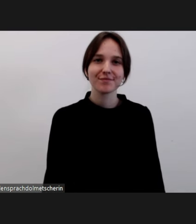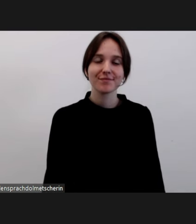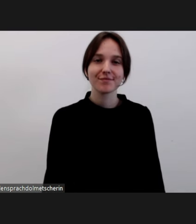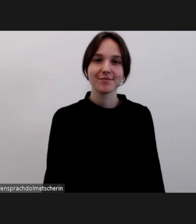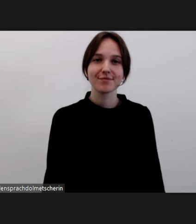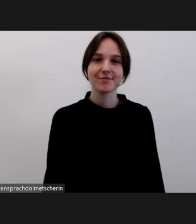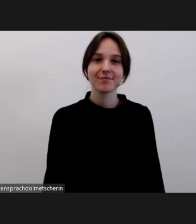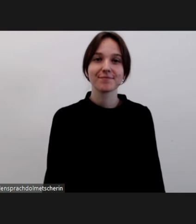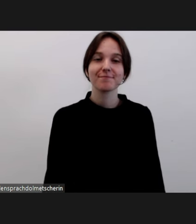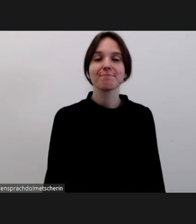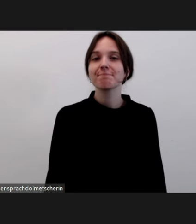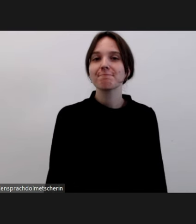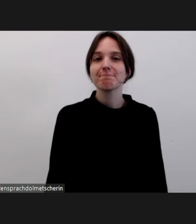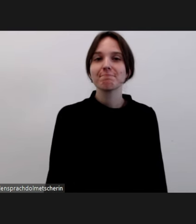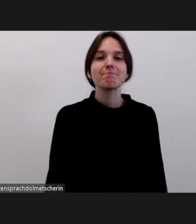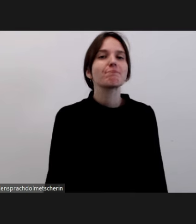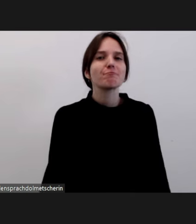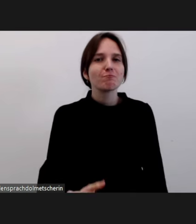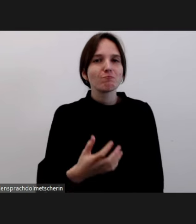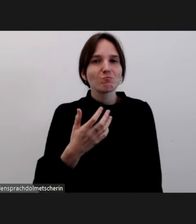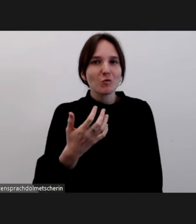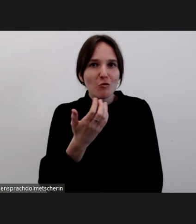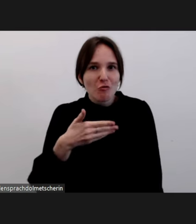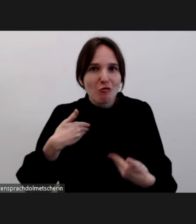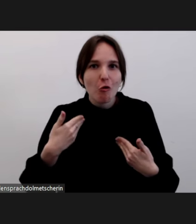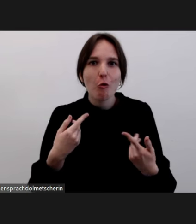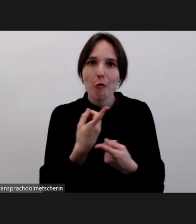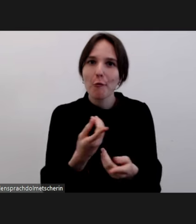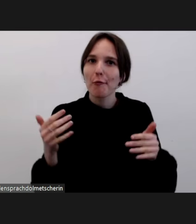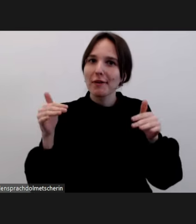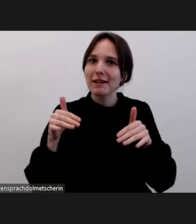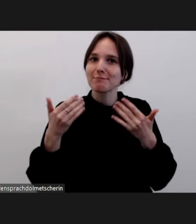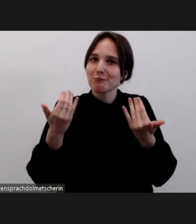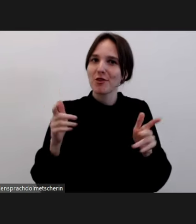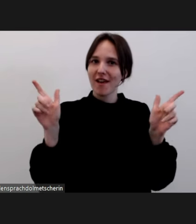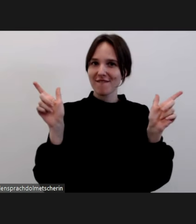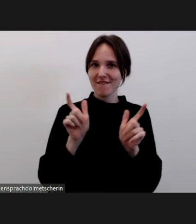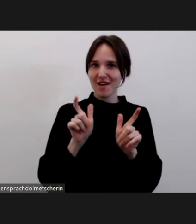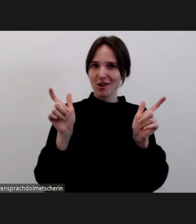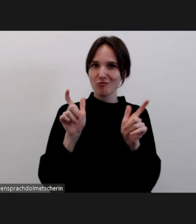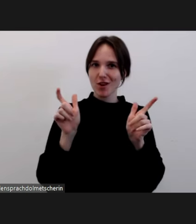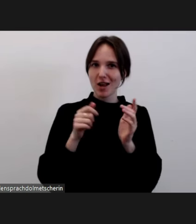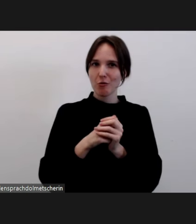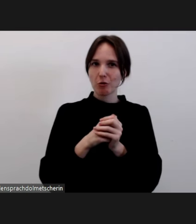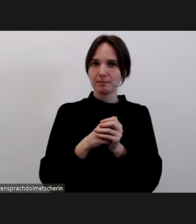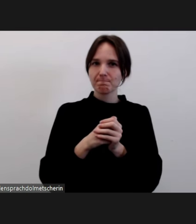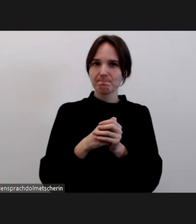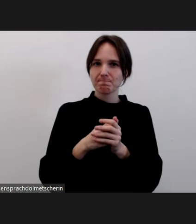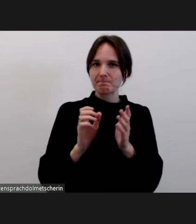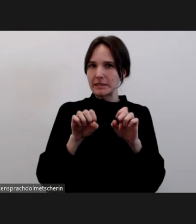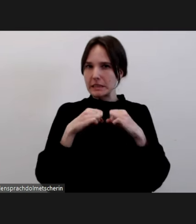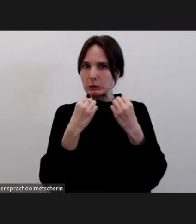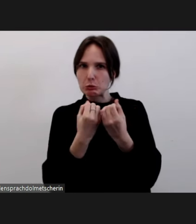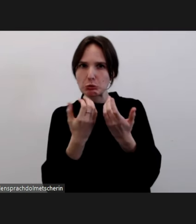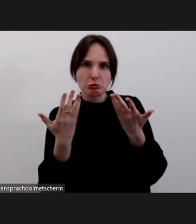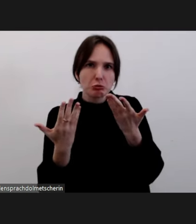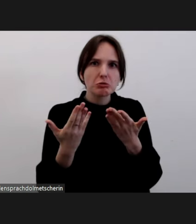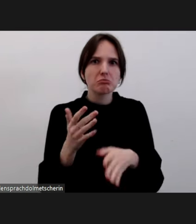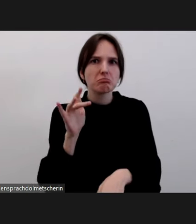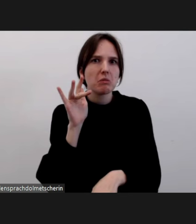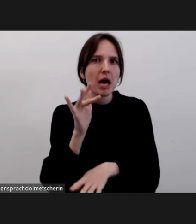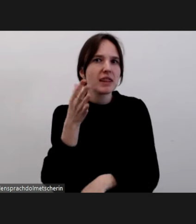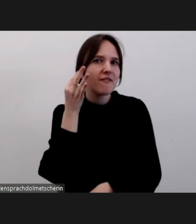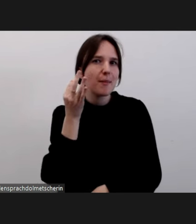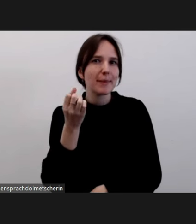Sie recht herzlich zu unserer Veranstaltung Lagebild Antifeminismus eine erste Bilanz begrüßen. Ich